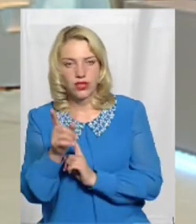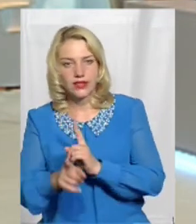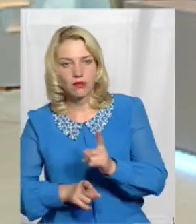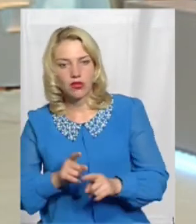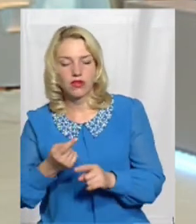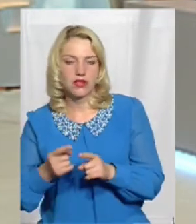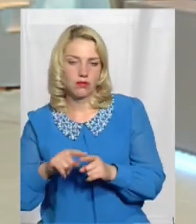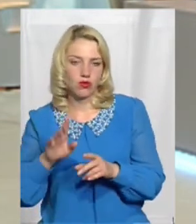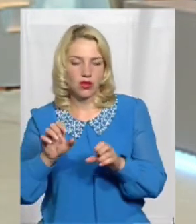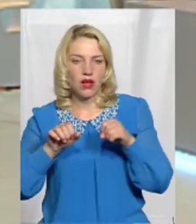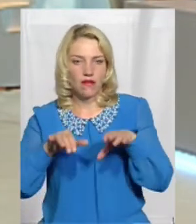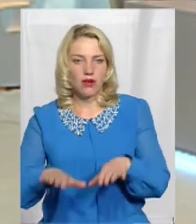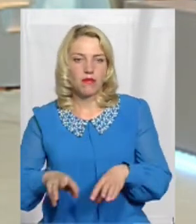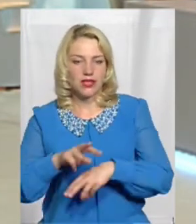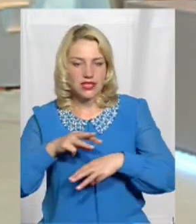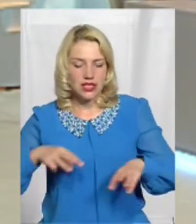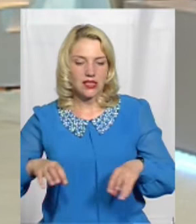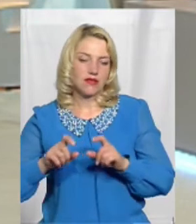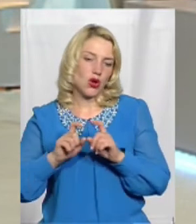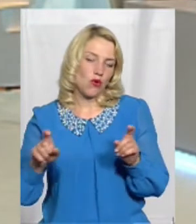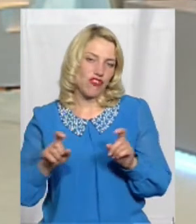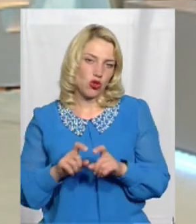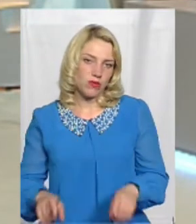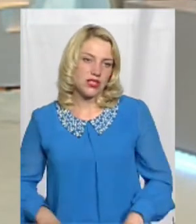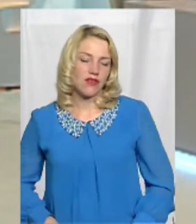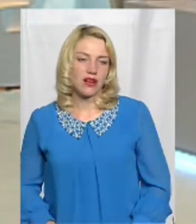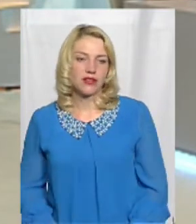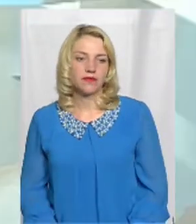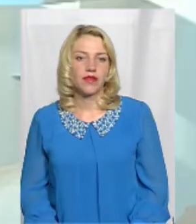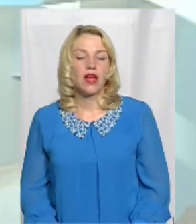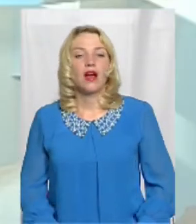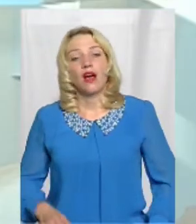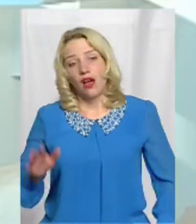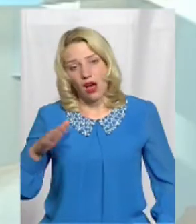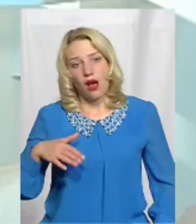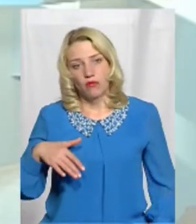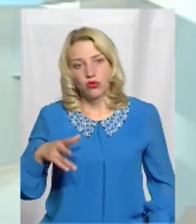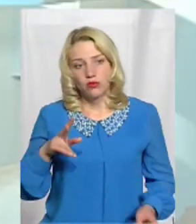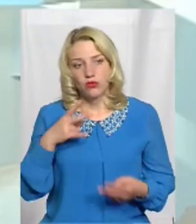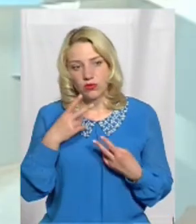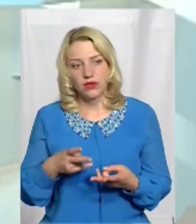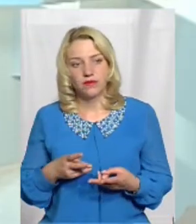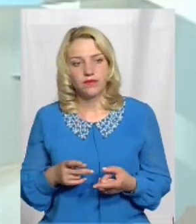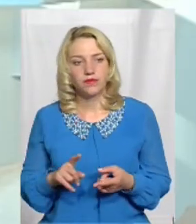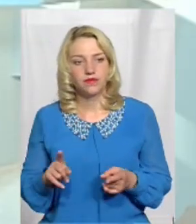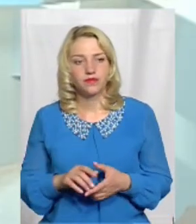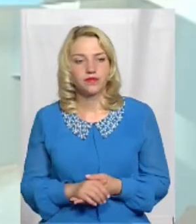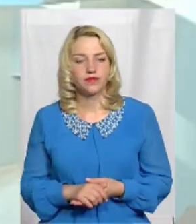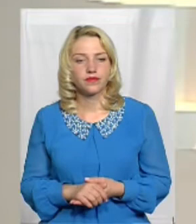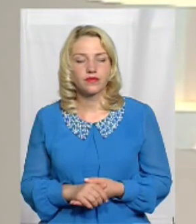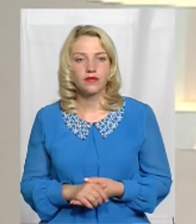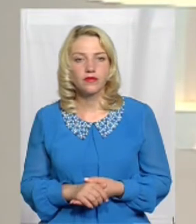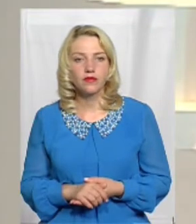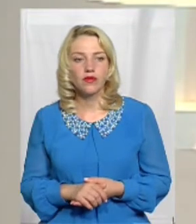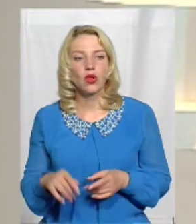будуть вирішувати в міністерствах, відомствах А потім вже в нас повідомляти, де будуть розташовані У